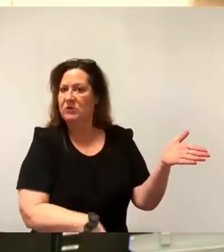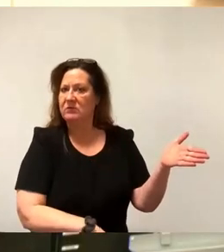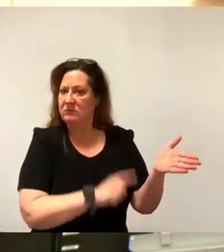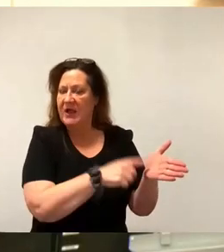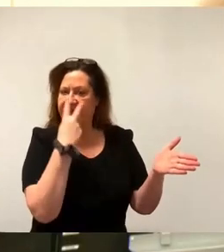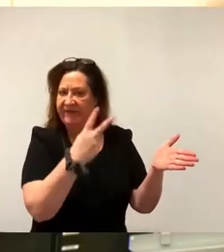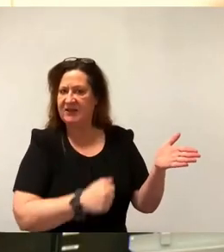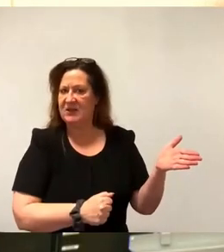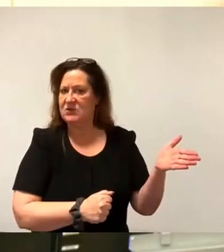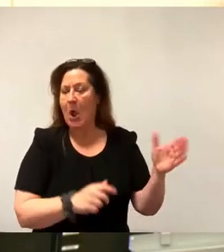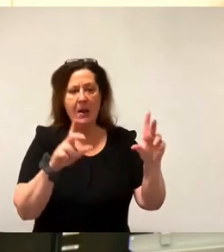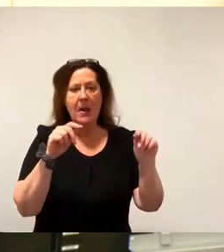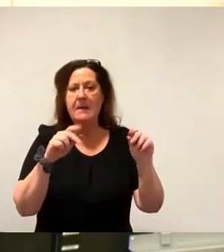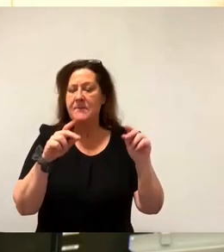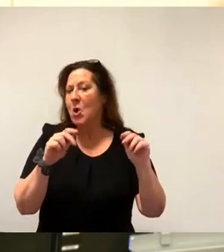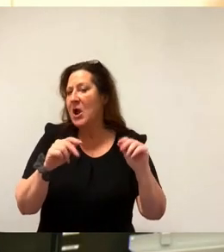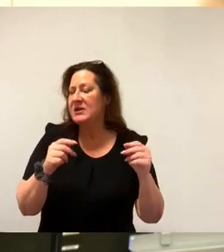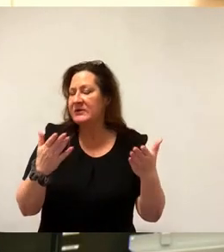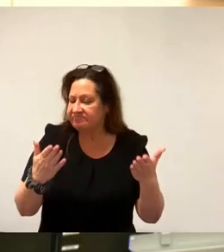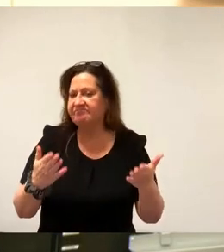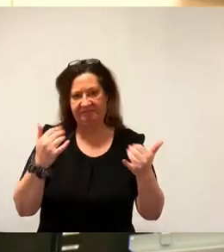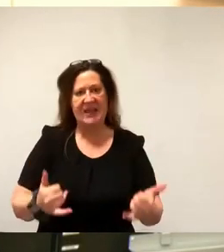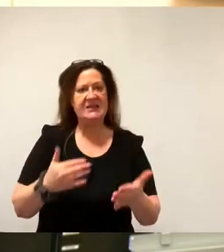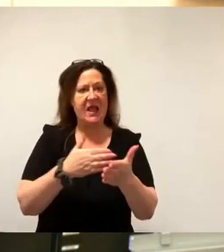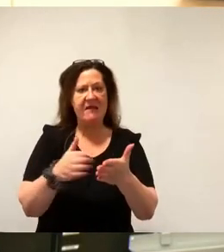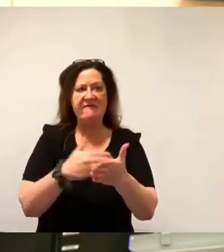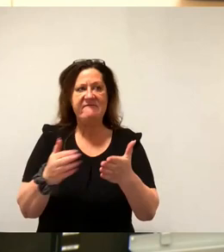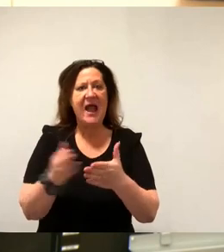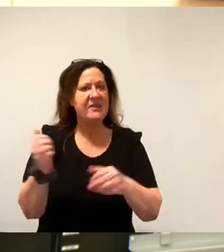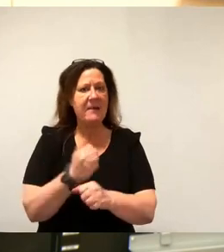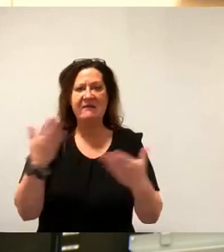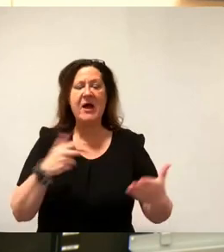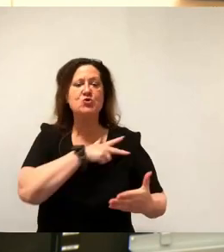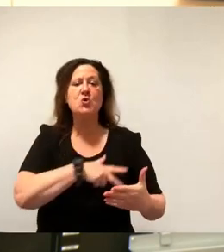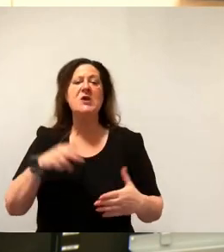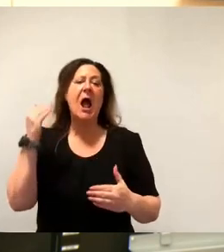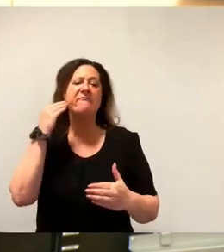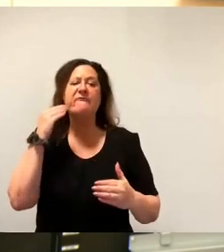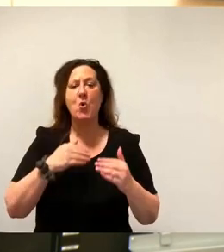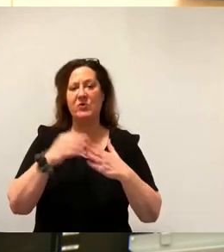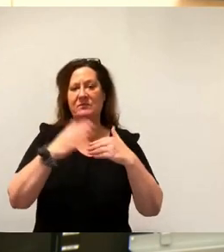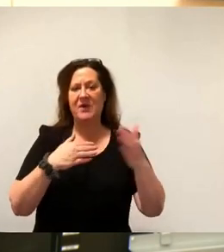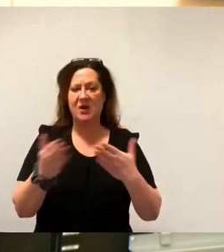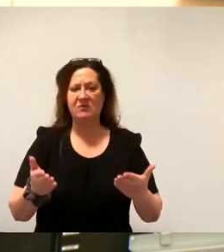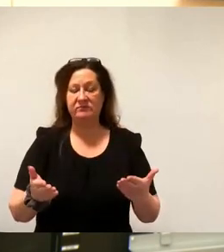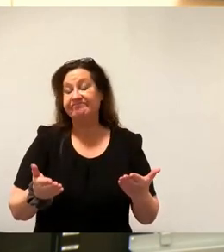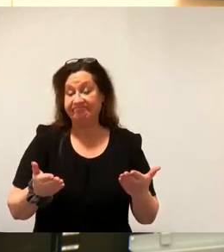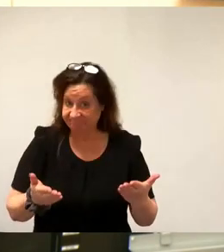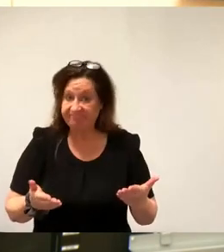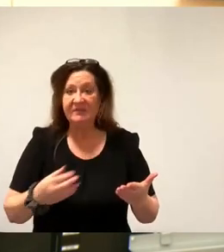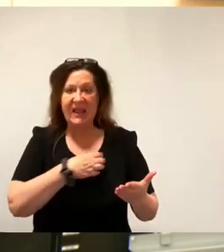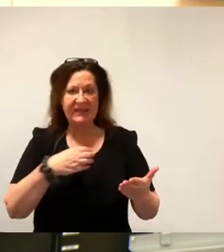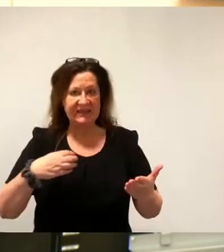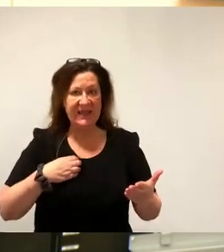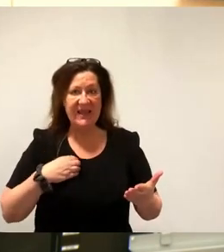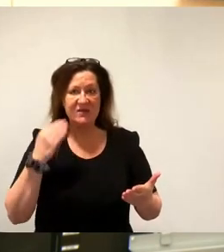als den Wiedereinstieg oder die Fortsetzung des sozialen Wohnungsbaus in Dresden. Und wenn wir uns den Dresdner Wohnungsmarkt anschauen, dann ist das auch